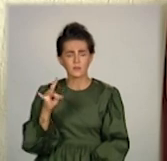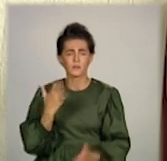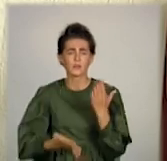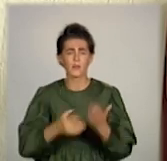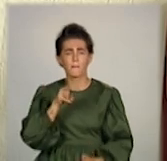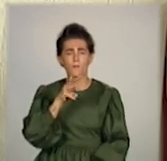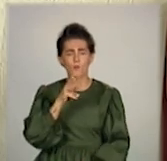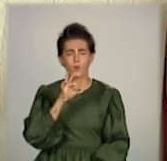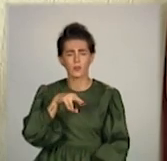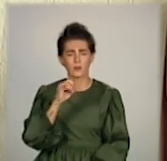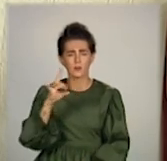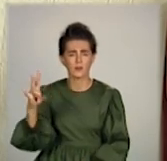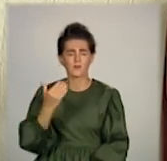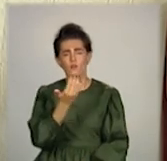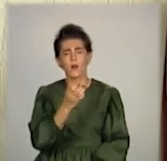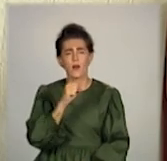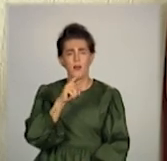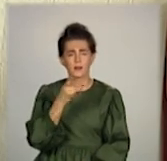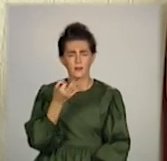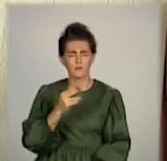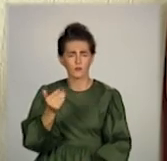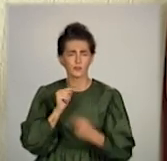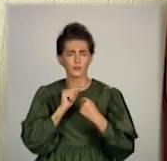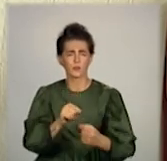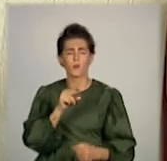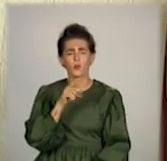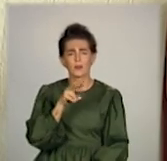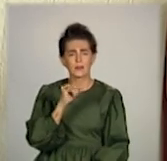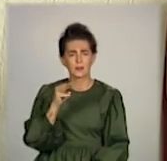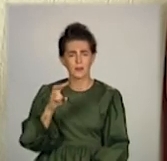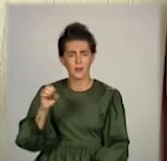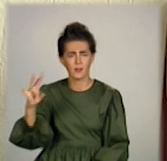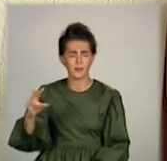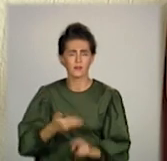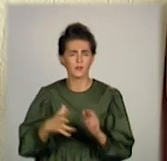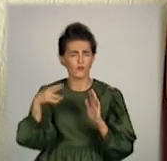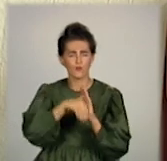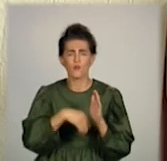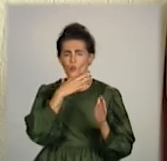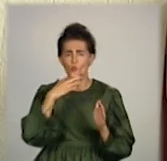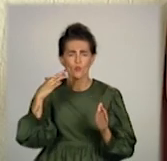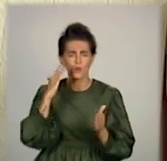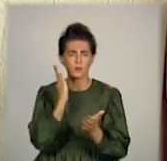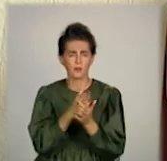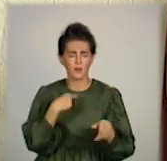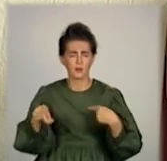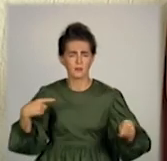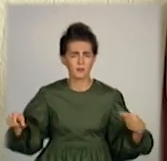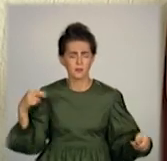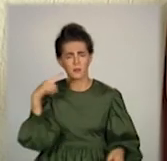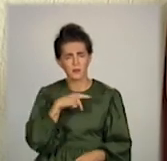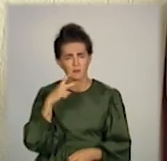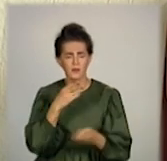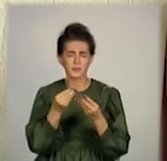алергія на поліетилінгліколь. Поліетилінгліколь зберігається в дуже багатьох, як